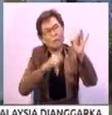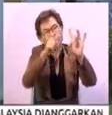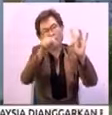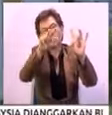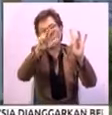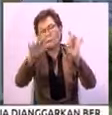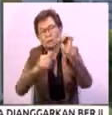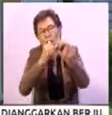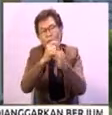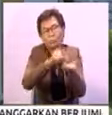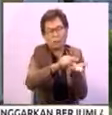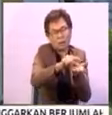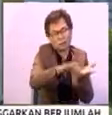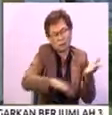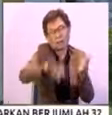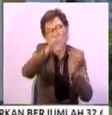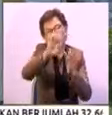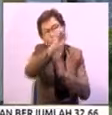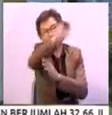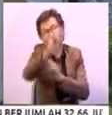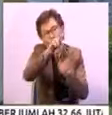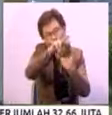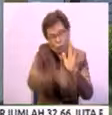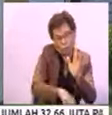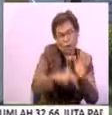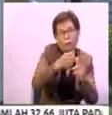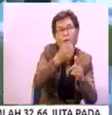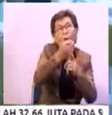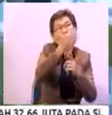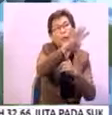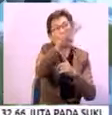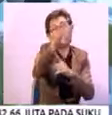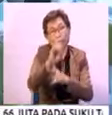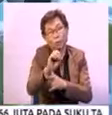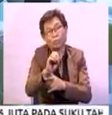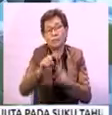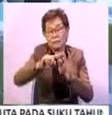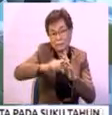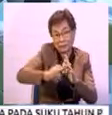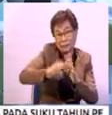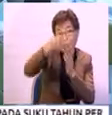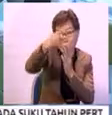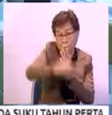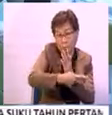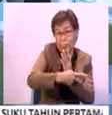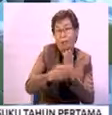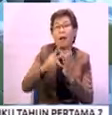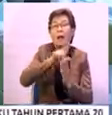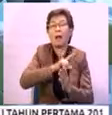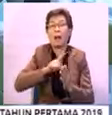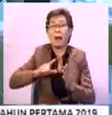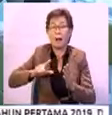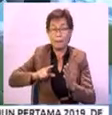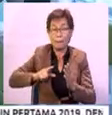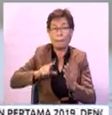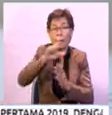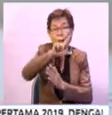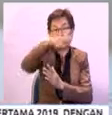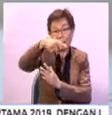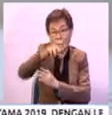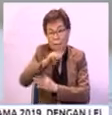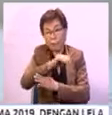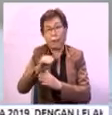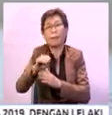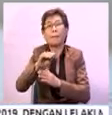tahun berpendapatan 40% terendah atau B40. Sebagai permulaan, menerusi Lembaga Perumahan Melaka LPM